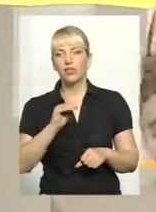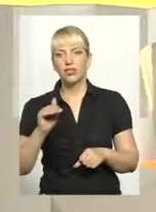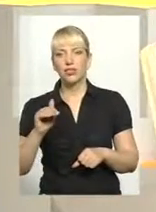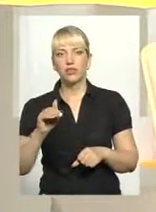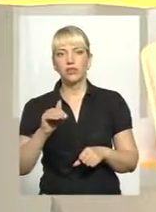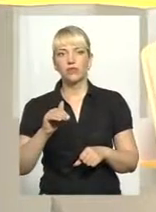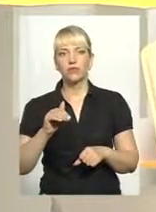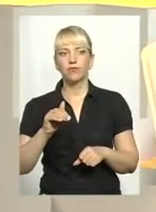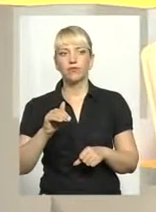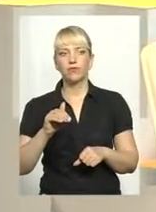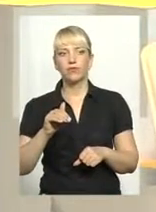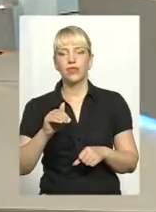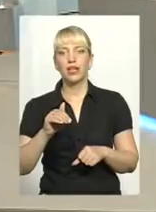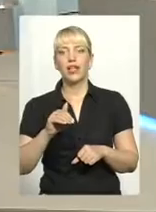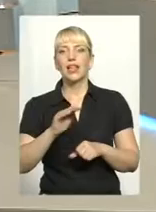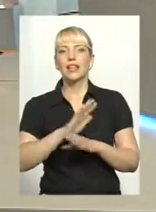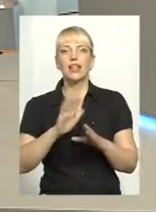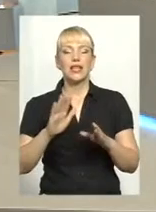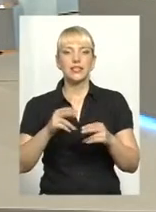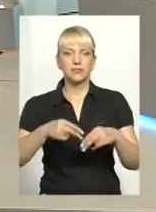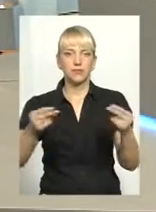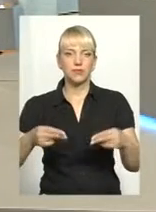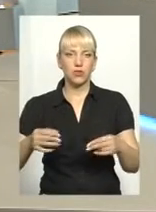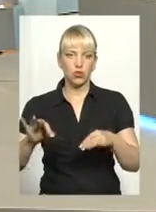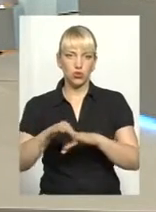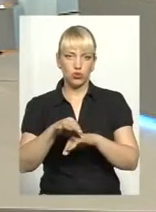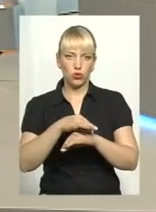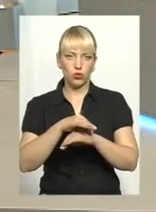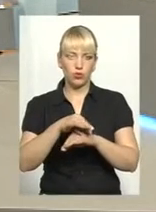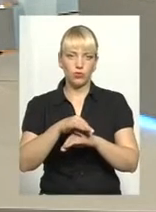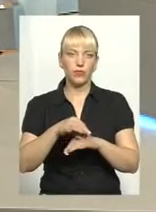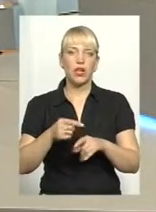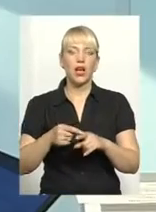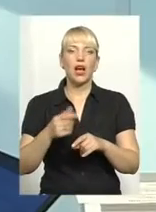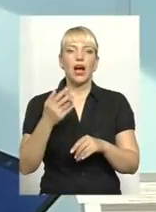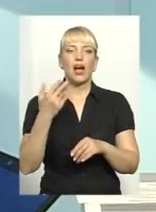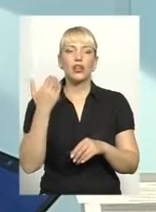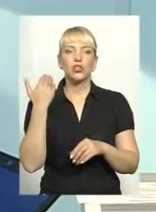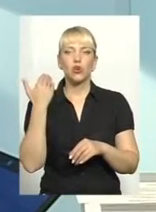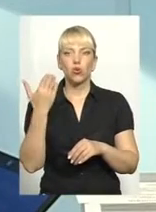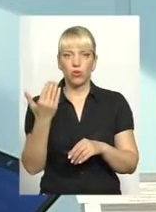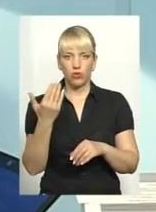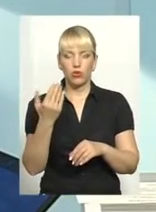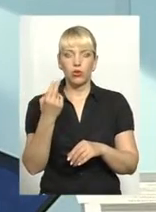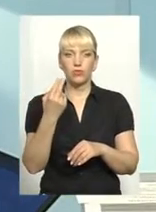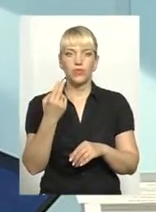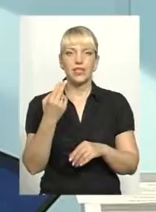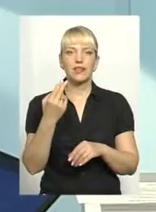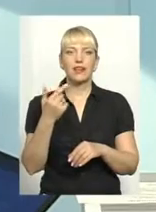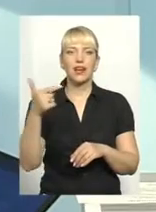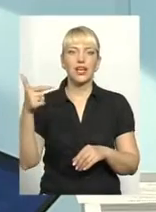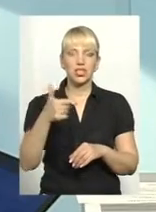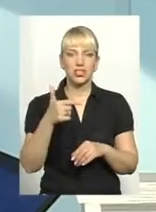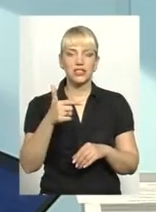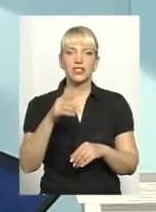на його цивільну дружину зареєстровано половина тої абсолютно все майно. Як